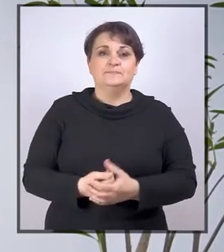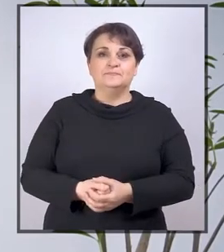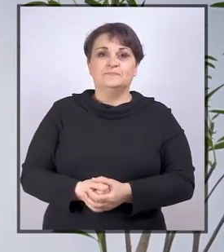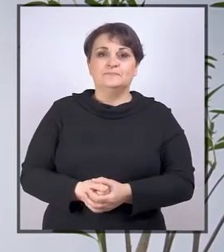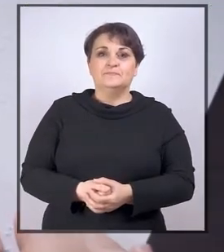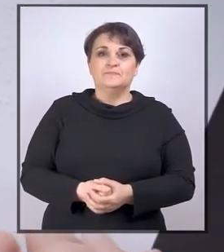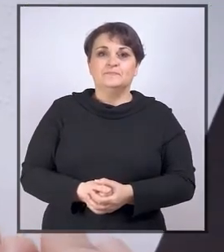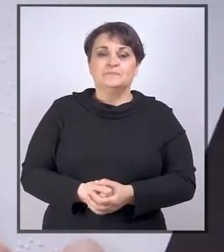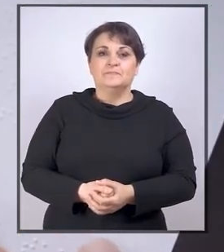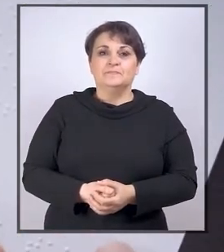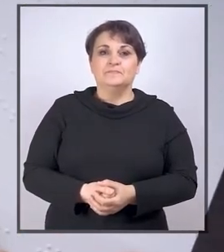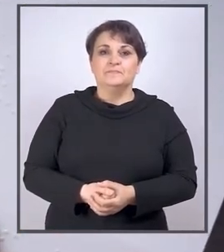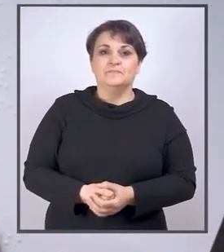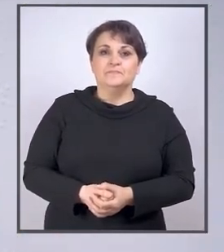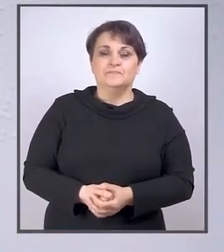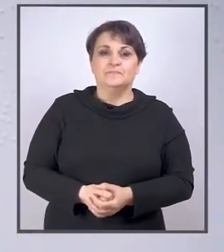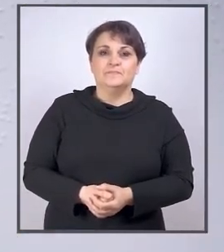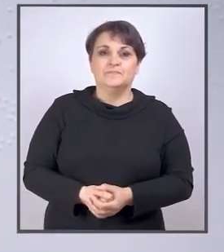invalidnosti.